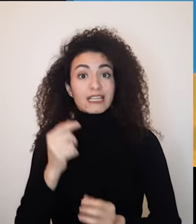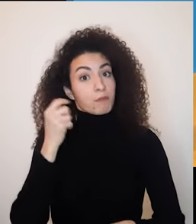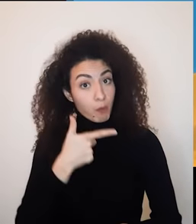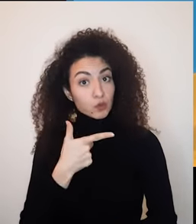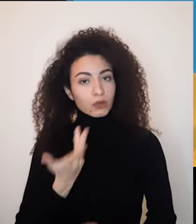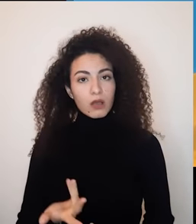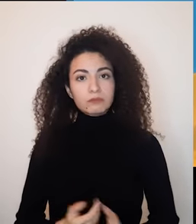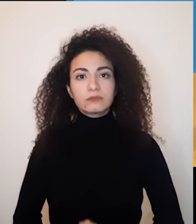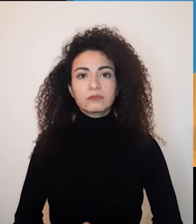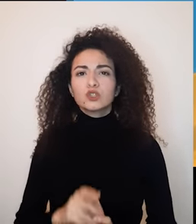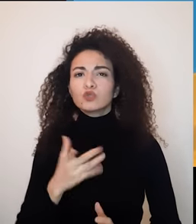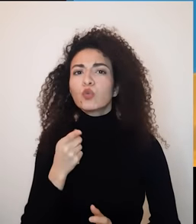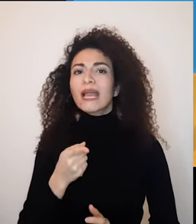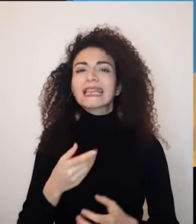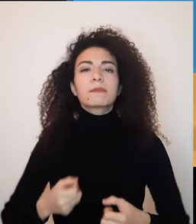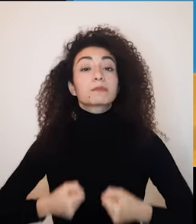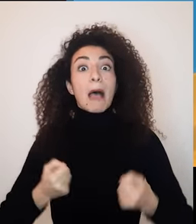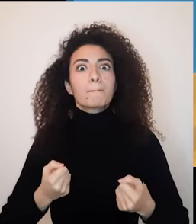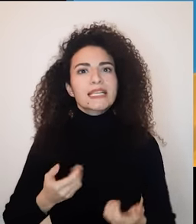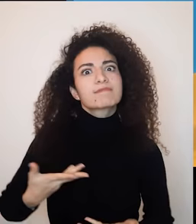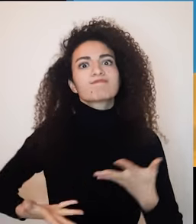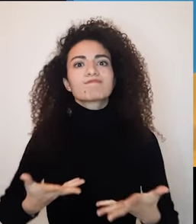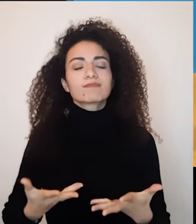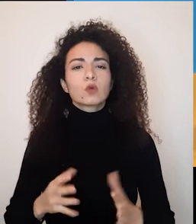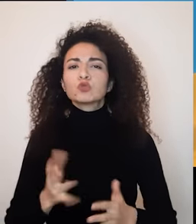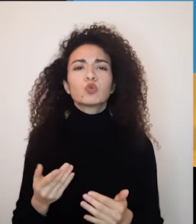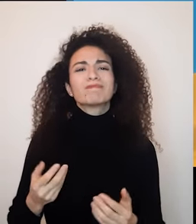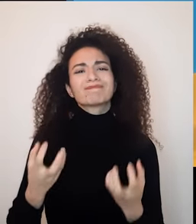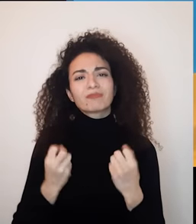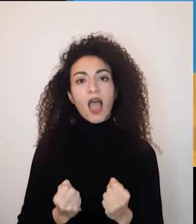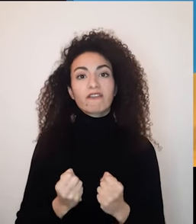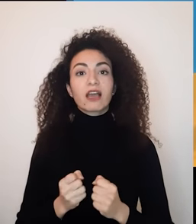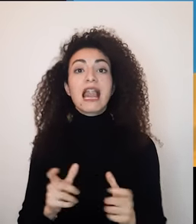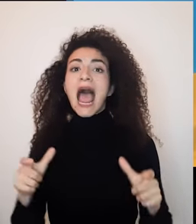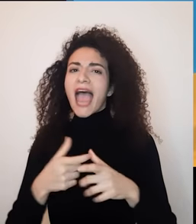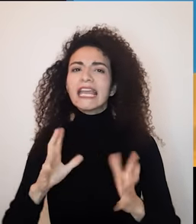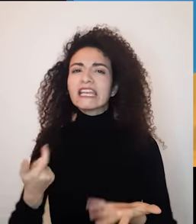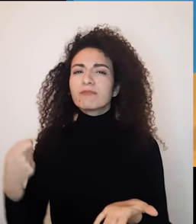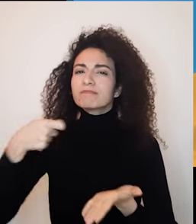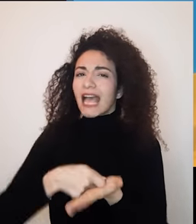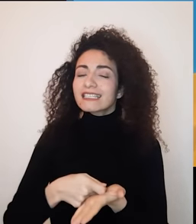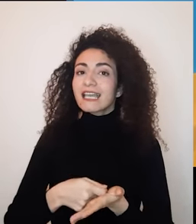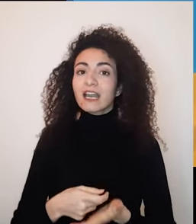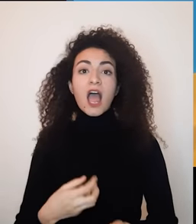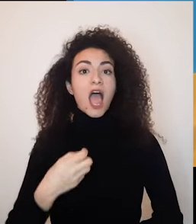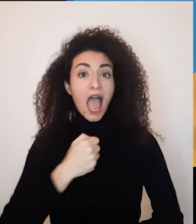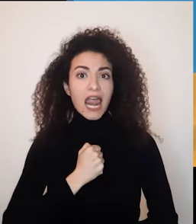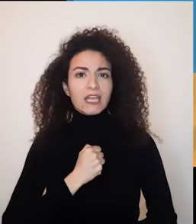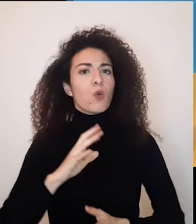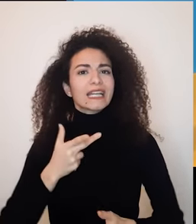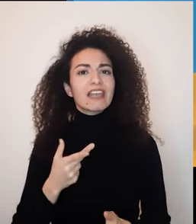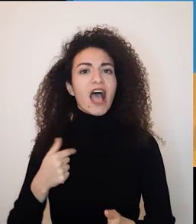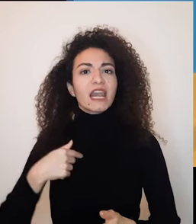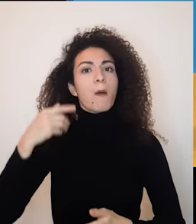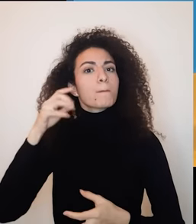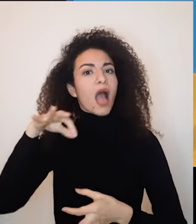العلاقة؟ وشو هي أهم القيم اللي بتحركني واللي بحرس عليها؟ وشو هو تأثير العائلة والمحيط على نظرتي